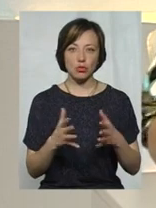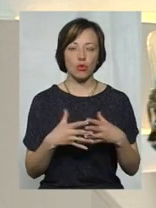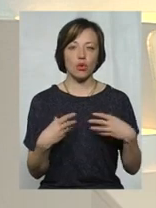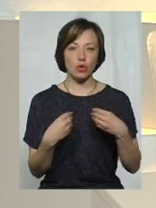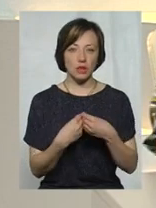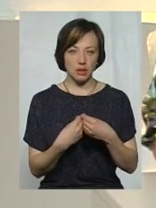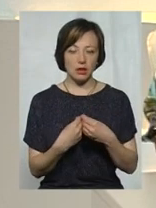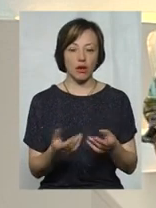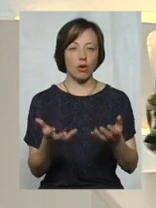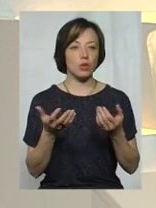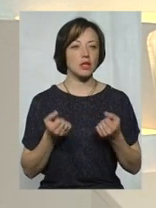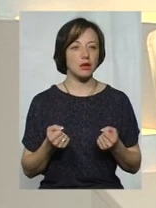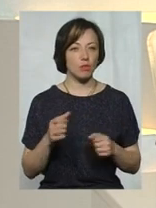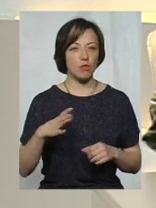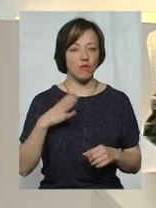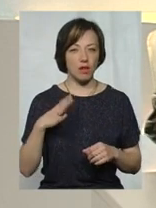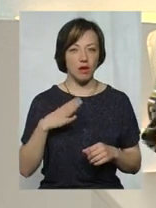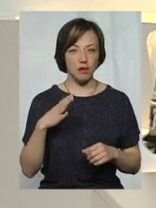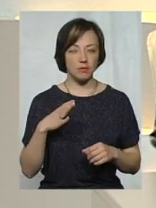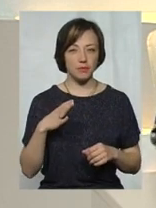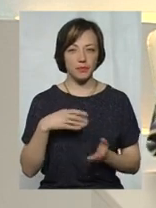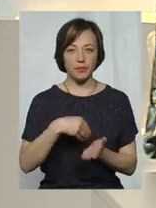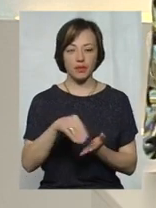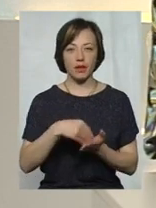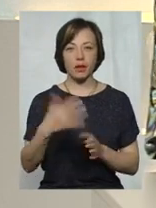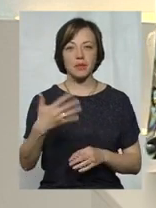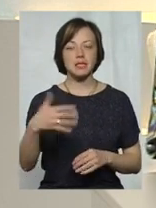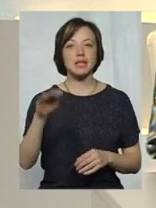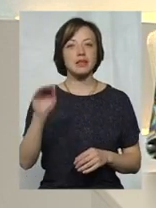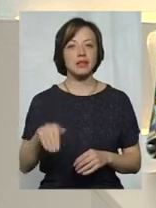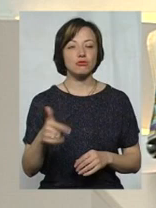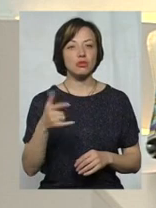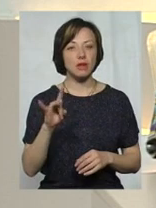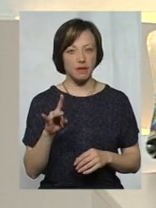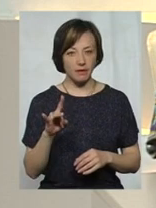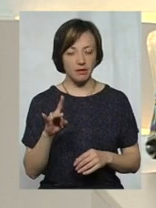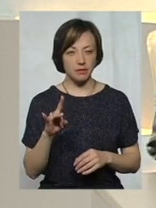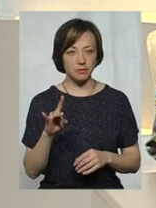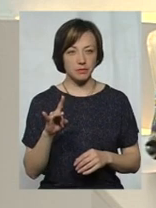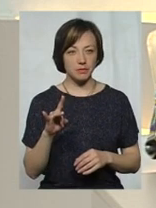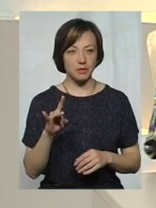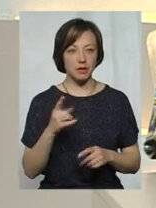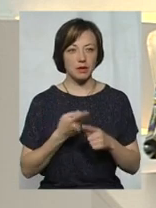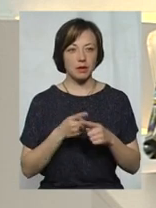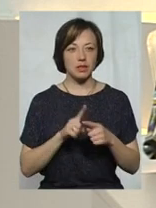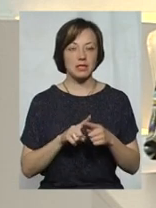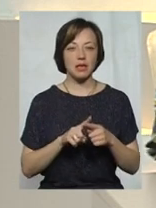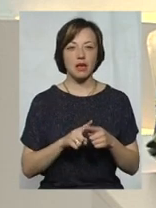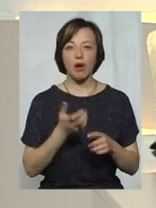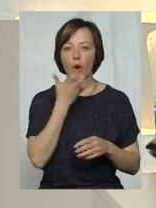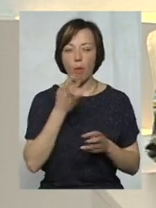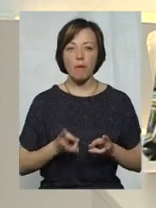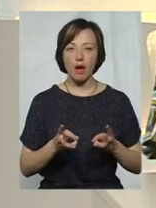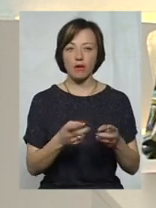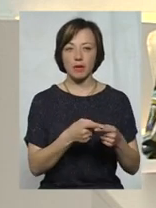отримувала, була покупка на 50 тисяч гривень в той опалювальний період,